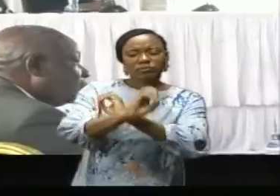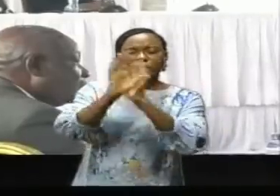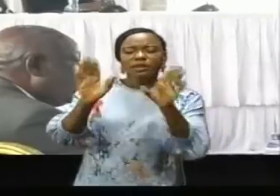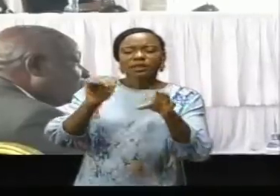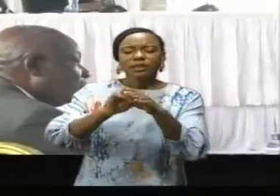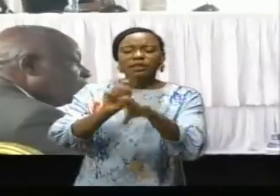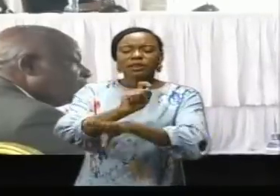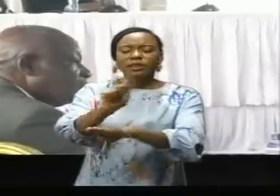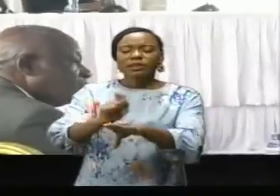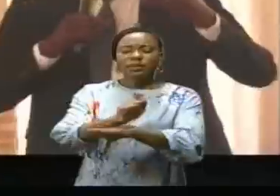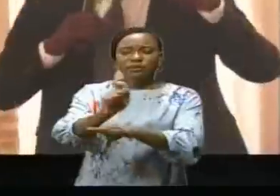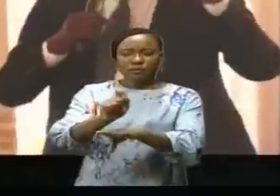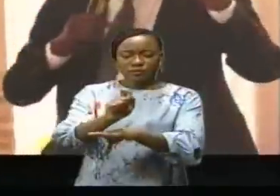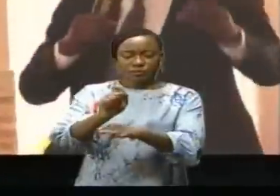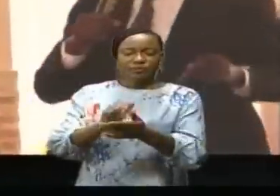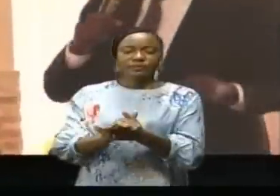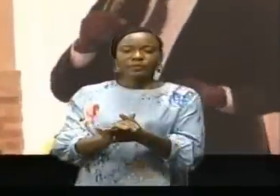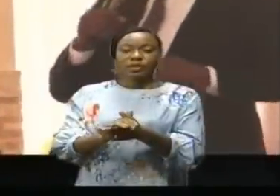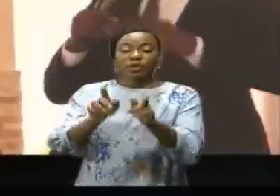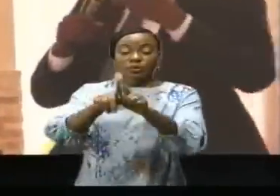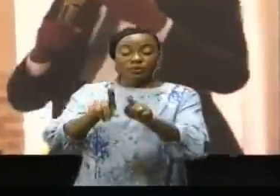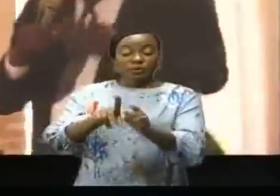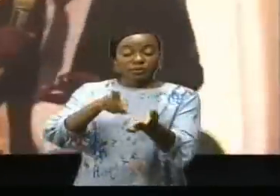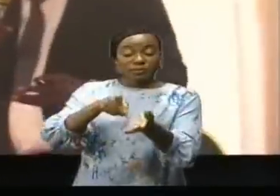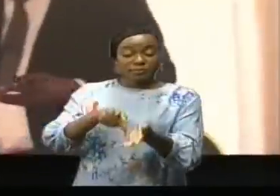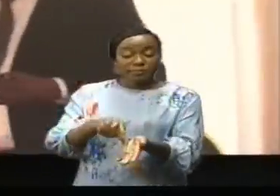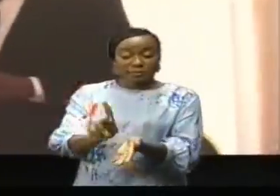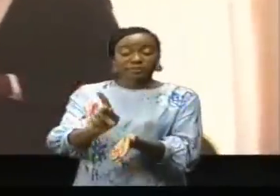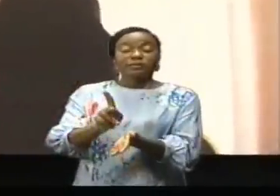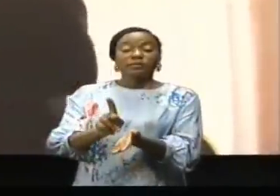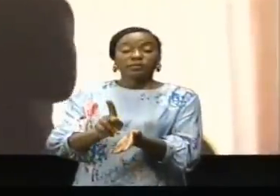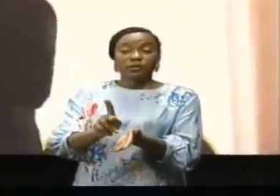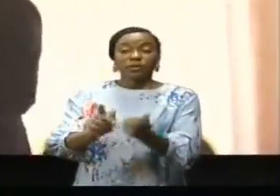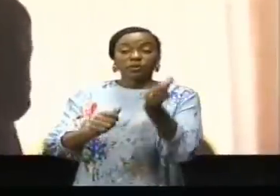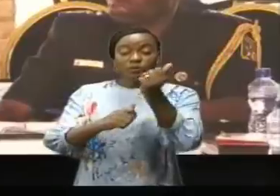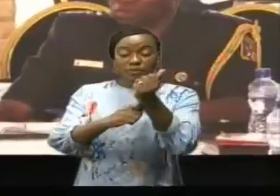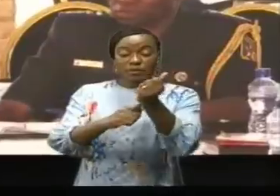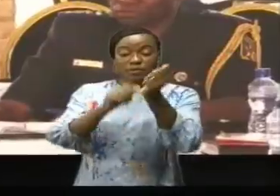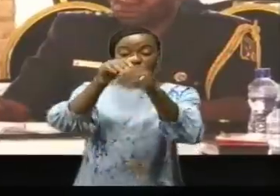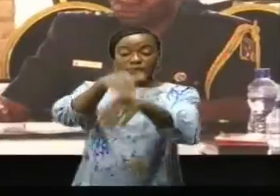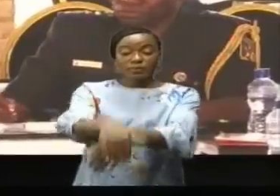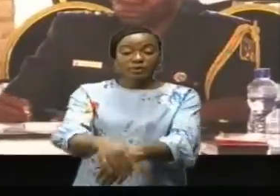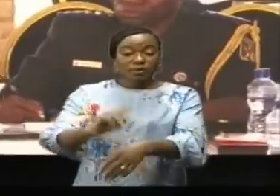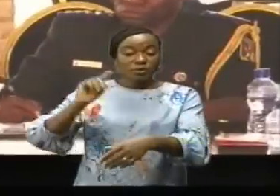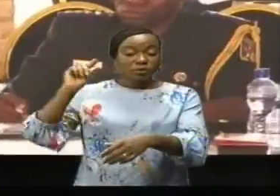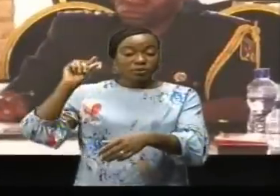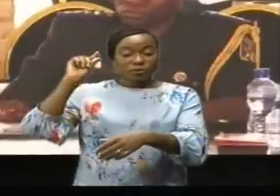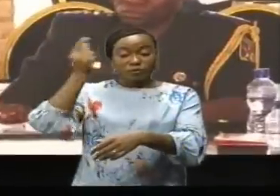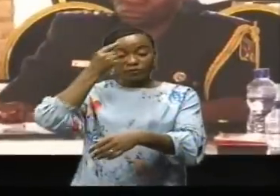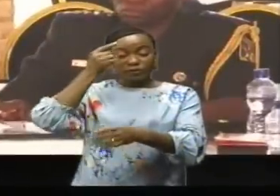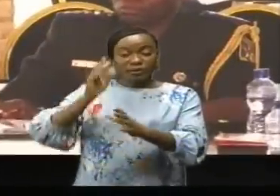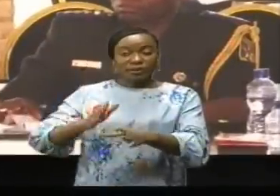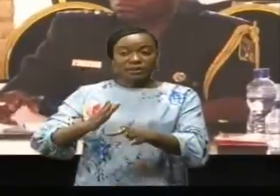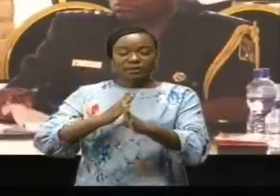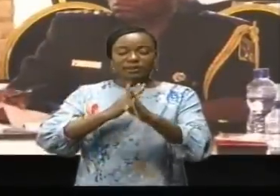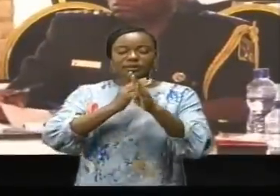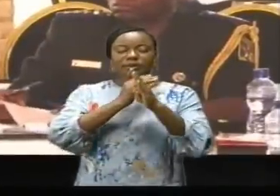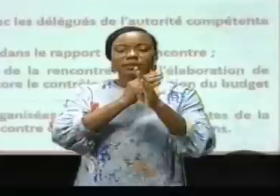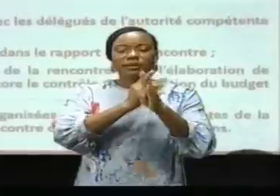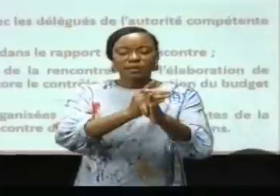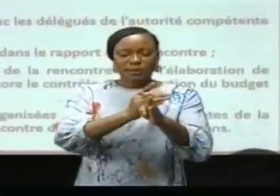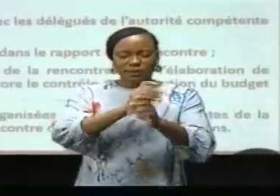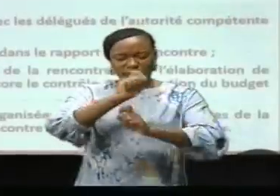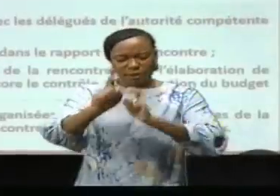territoriales décentralisées et permettre aux citoyens de participer à la gouvernance sécuritaire. Cette pertinente